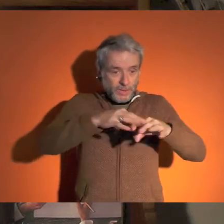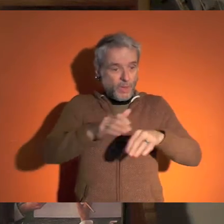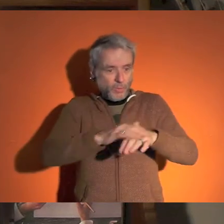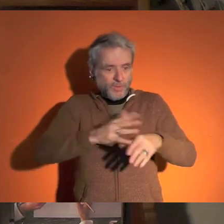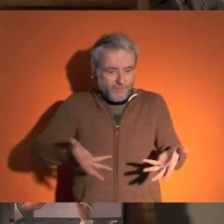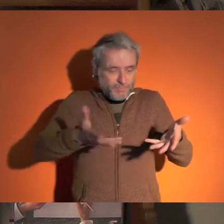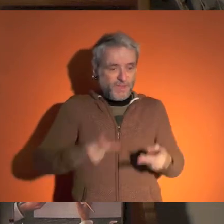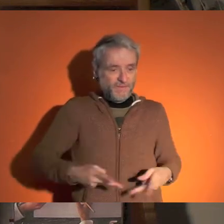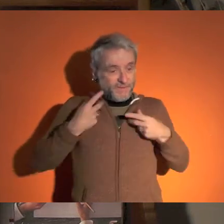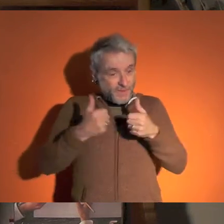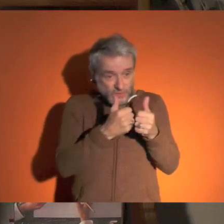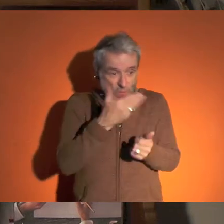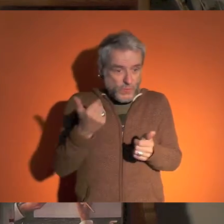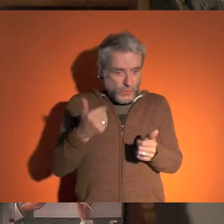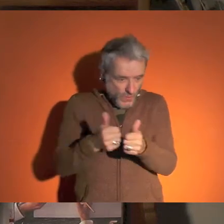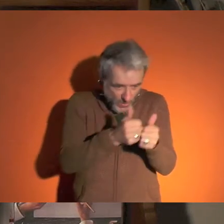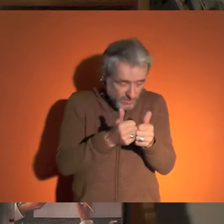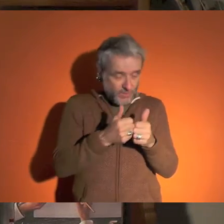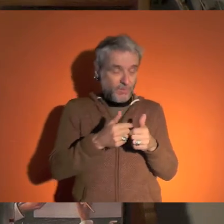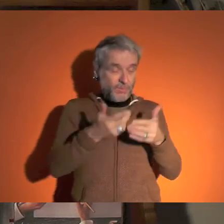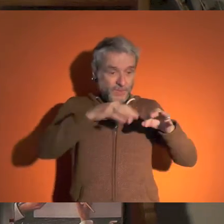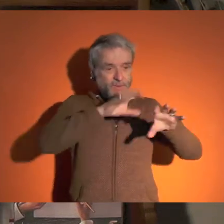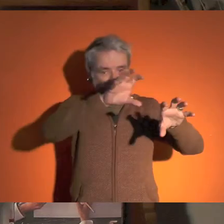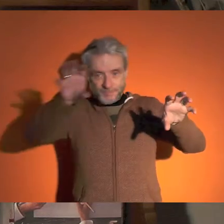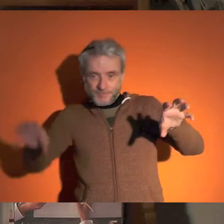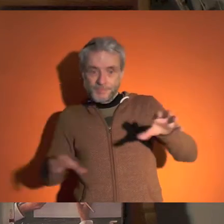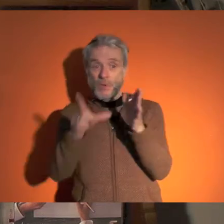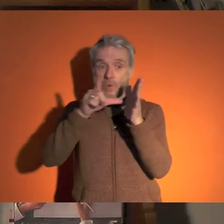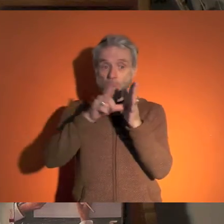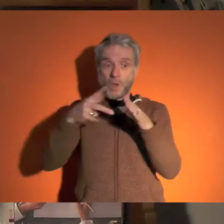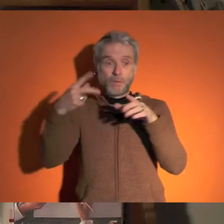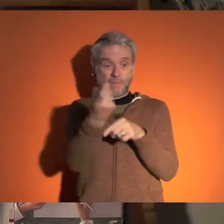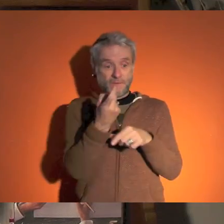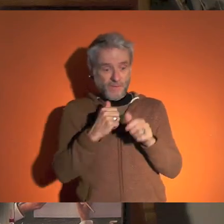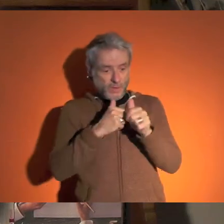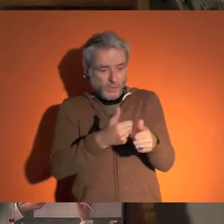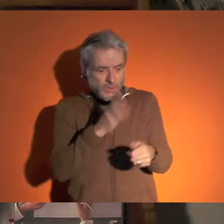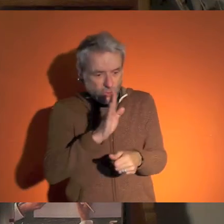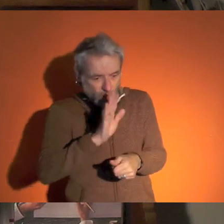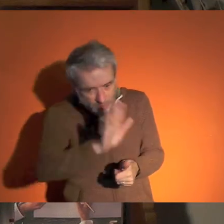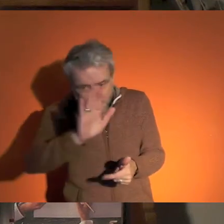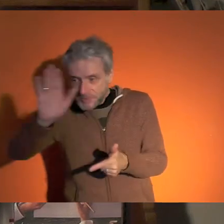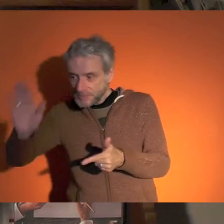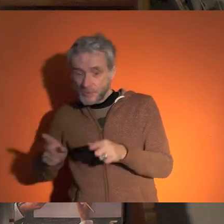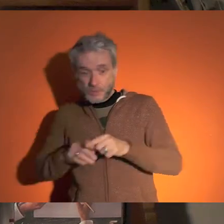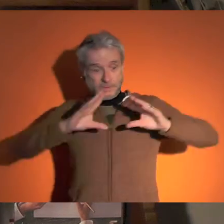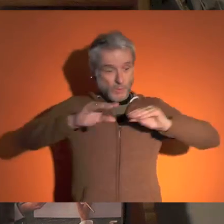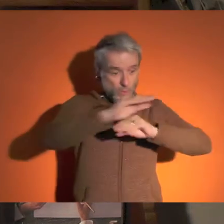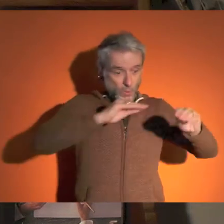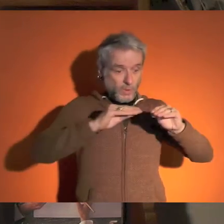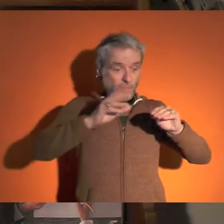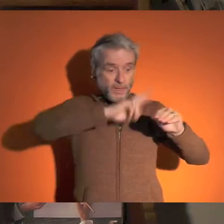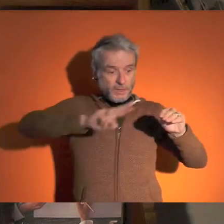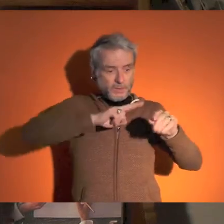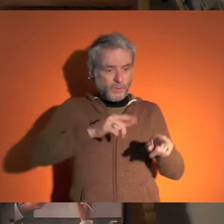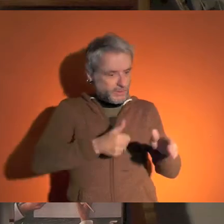les politiques nécessaires au bien-vivre-ensemble. Il s'agit de s'attacher à faire des lois en partant des besoins, en portant